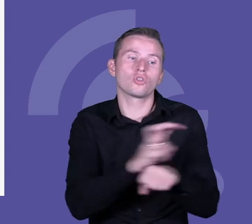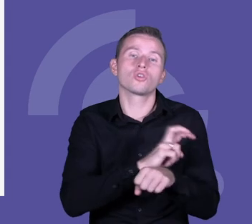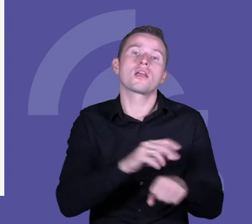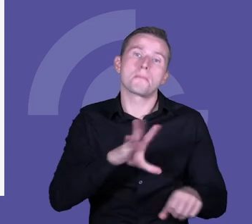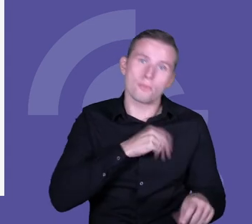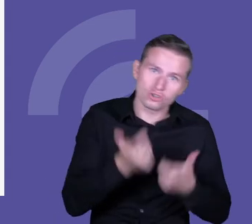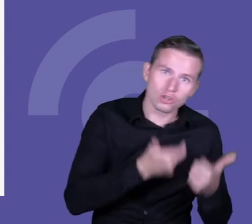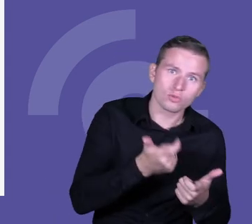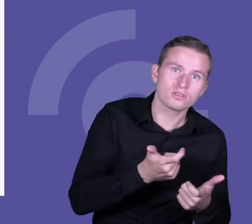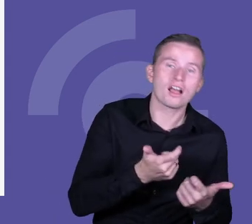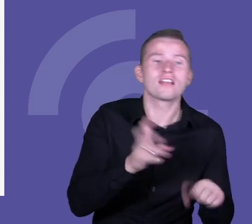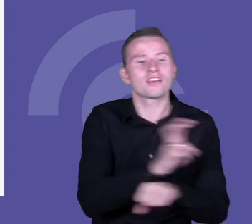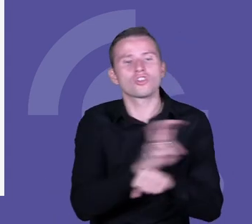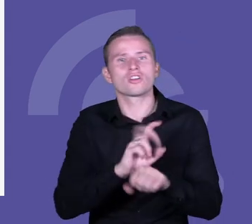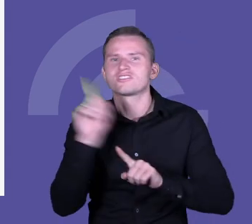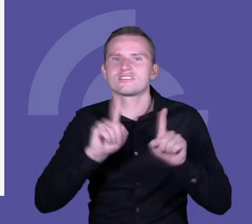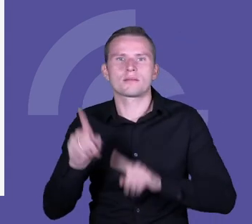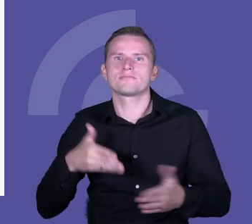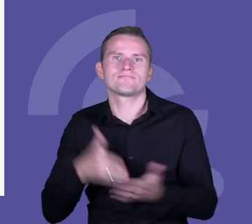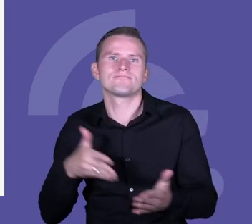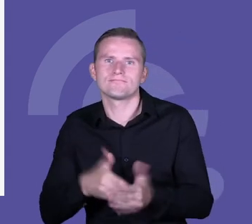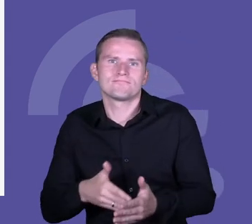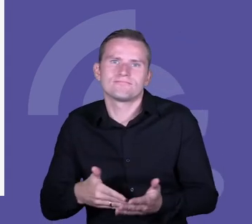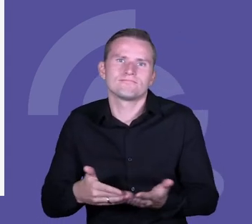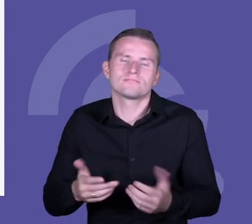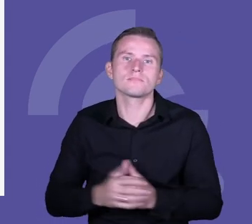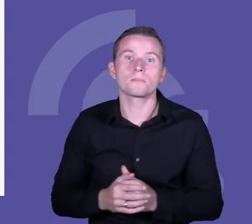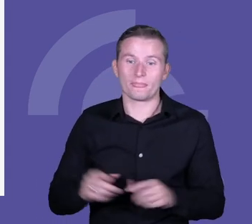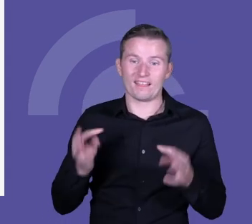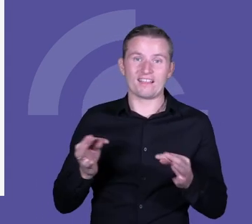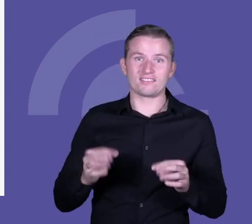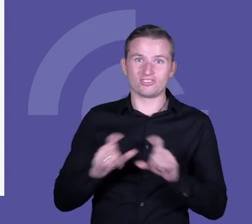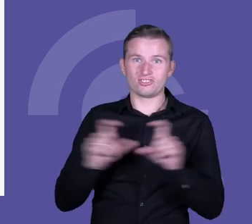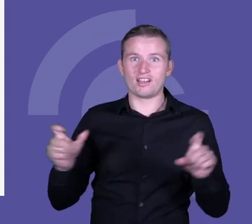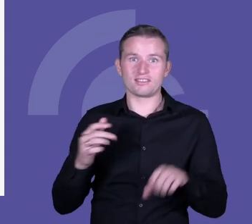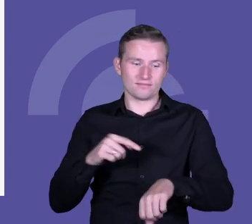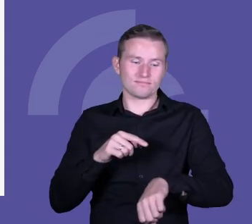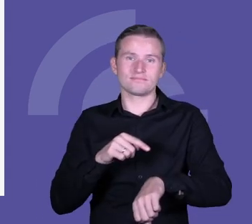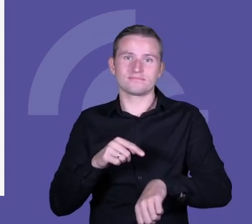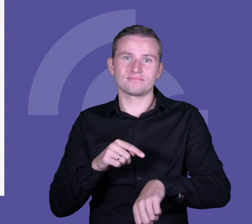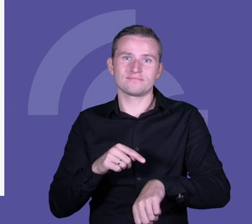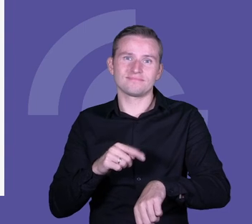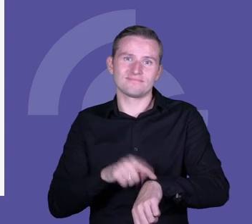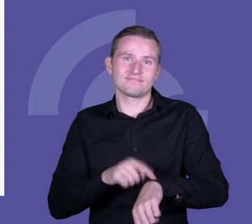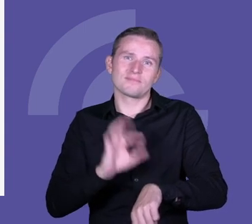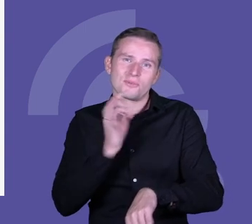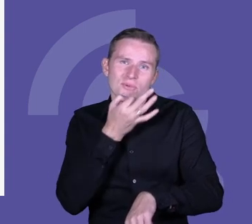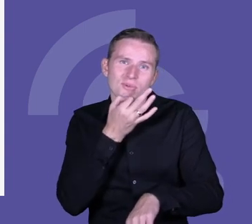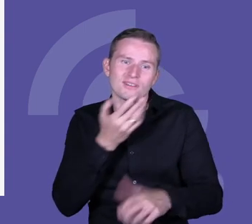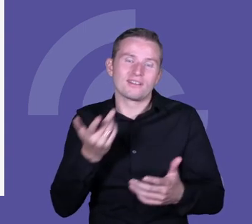To jest temat, który mnie interesuje od wielu lat. Teraz, kiedy kończy mi się czas, to chciałbym go zacząć rozwijać, ale to jest niemożliwe, no nie?